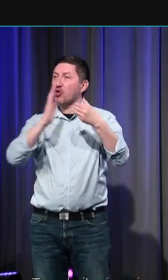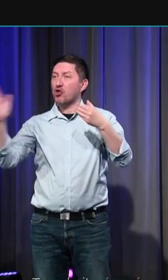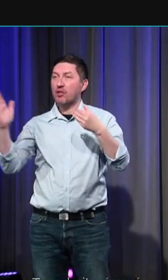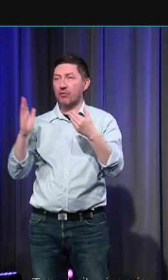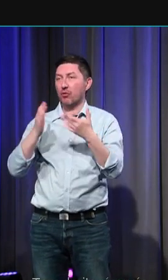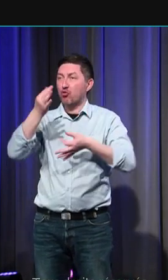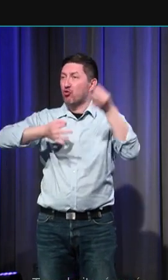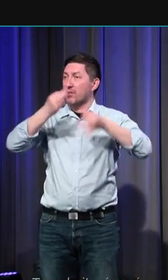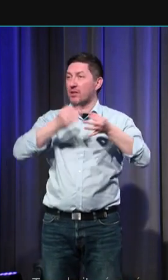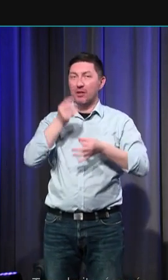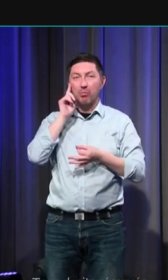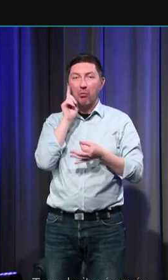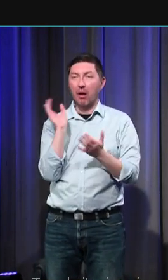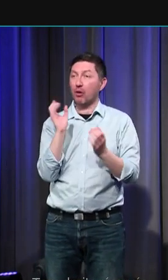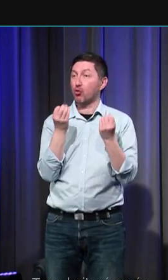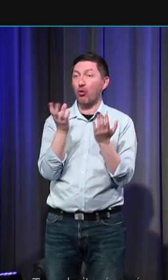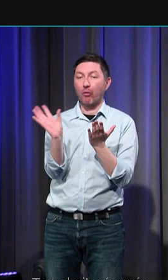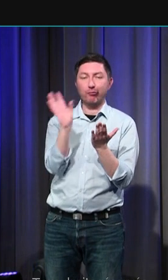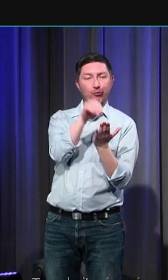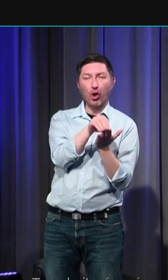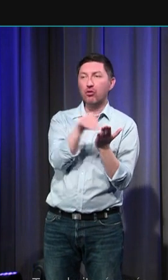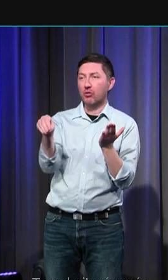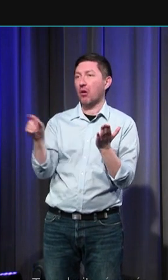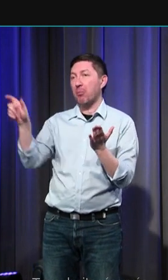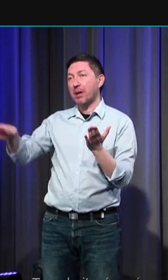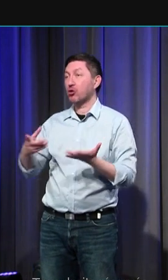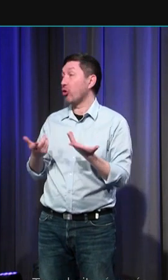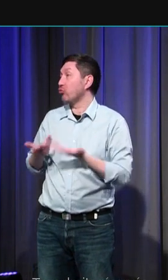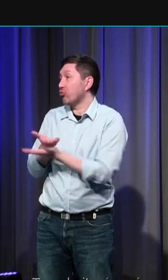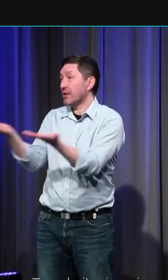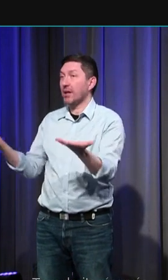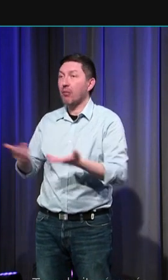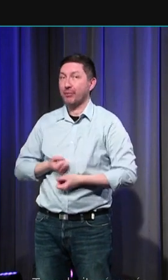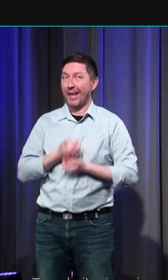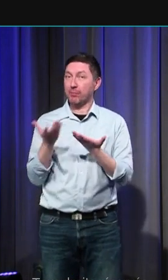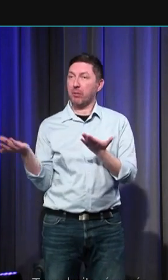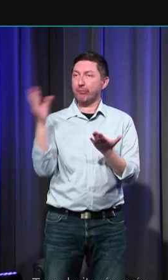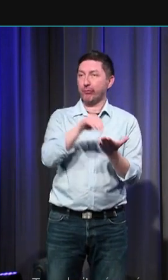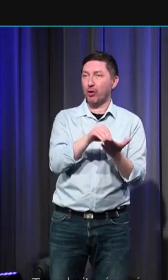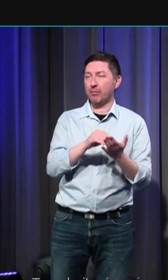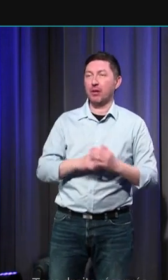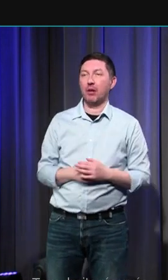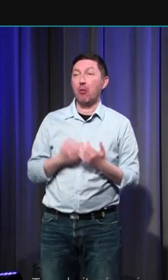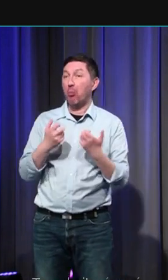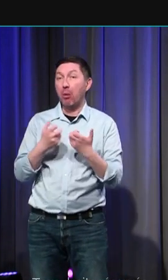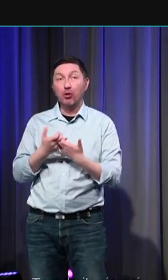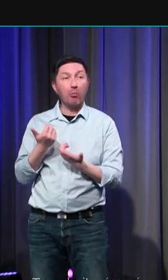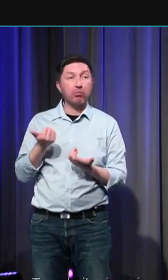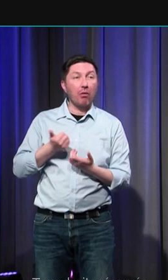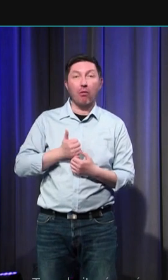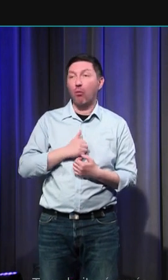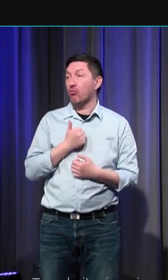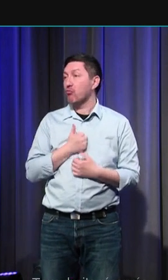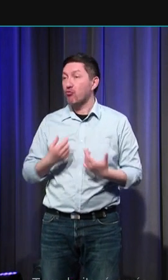commun on constate alors que le recours à l'émotion chez les artisans ou les ouvriers répond aux mêmes critères que parmi l